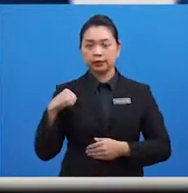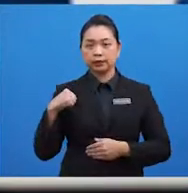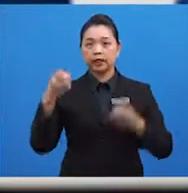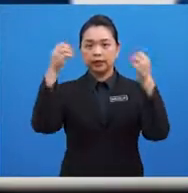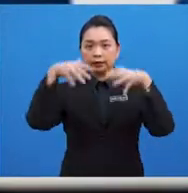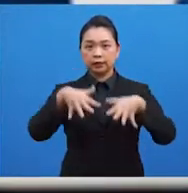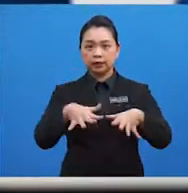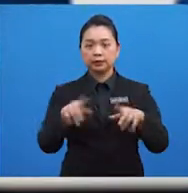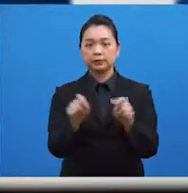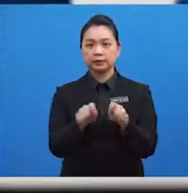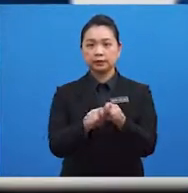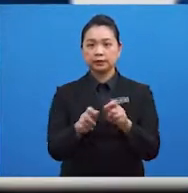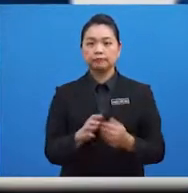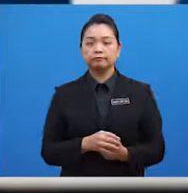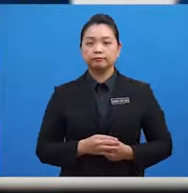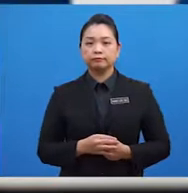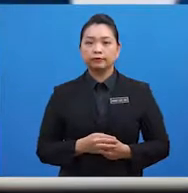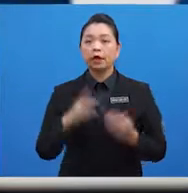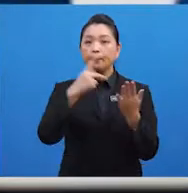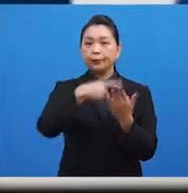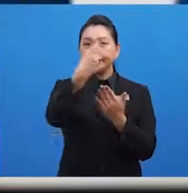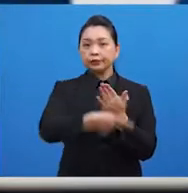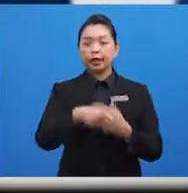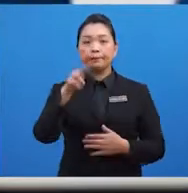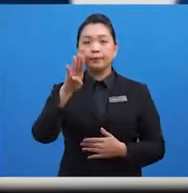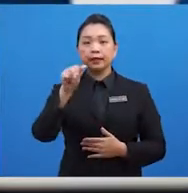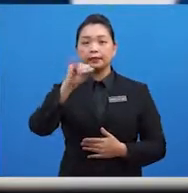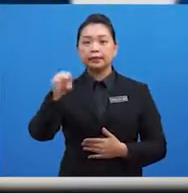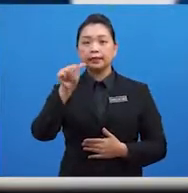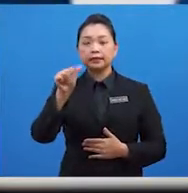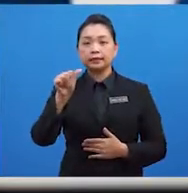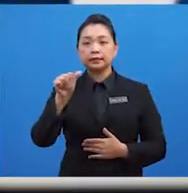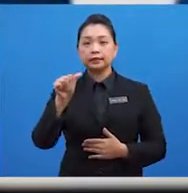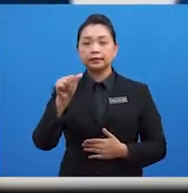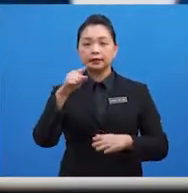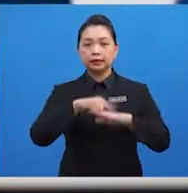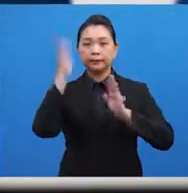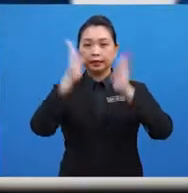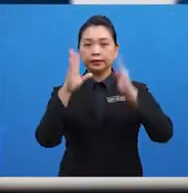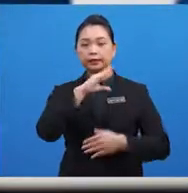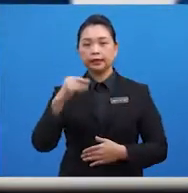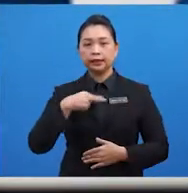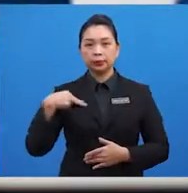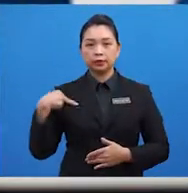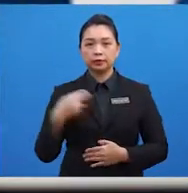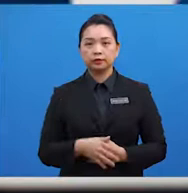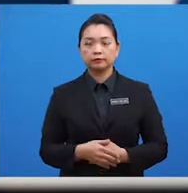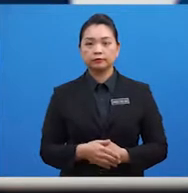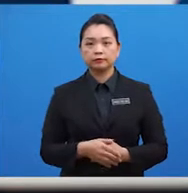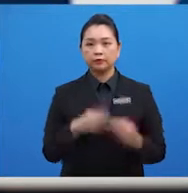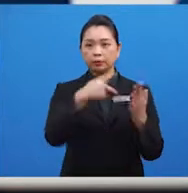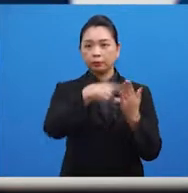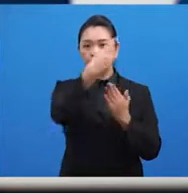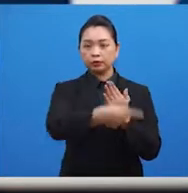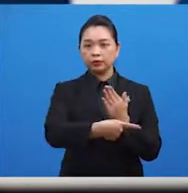seperti projek Baja Yuria ASEAN di Malaysia dan Indonesia, projek